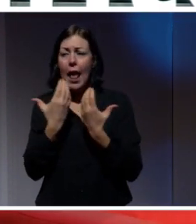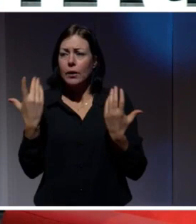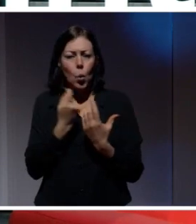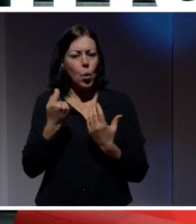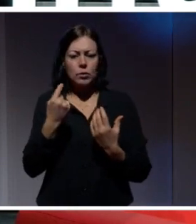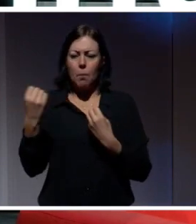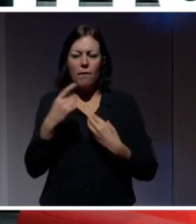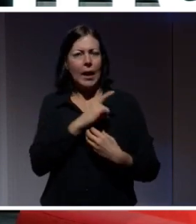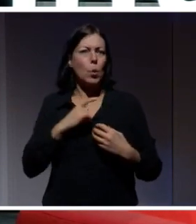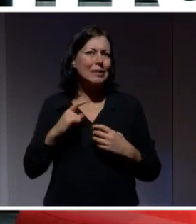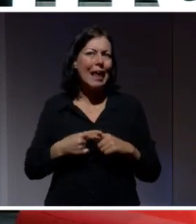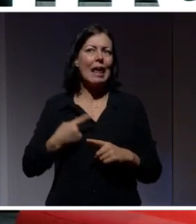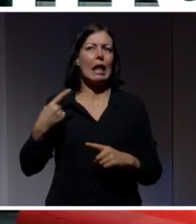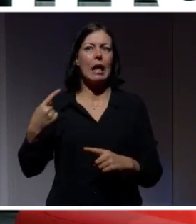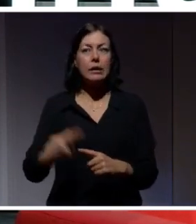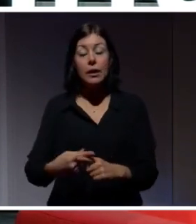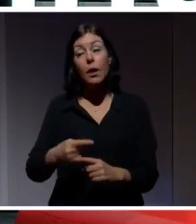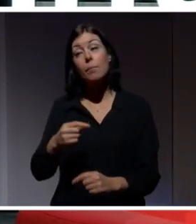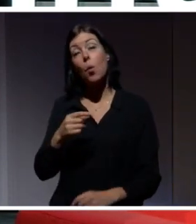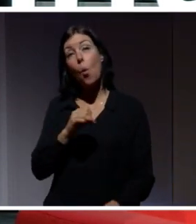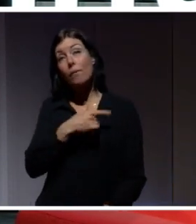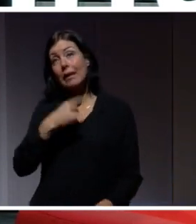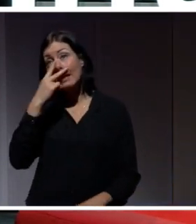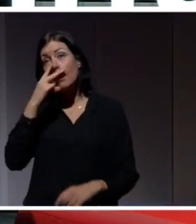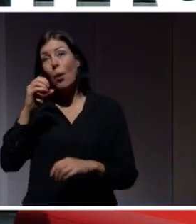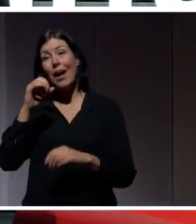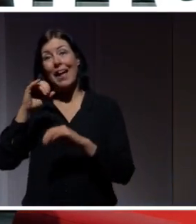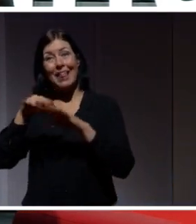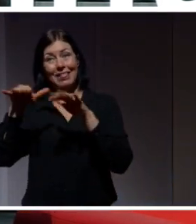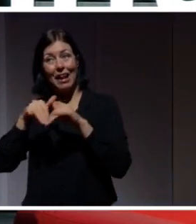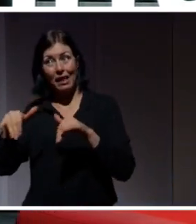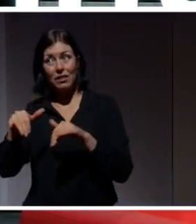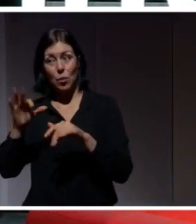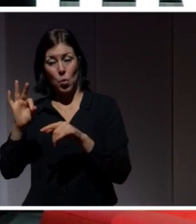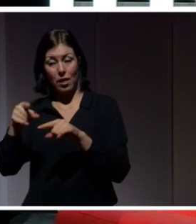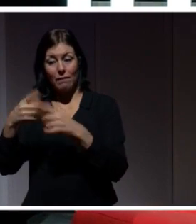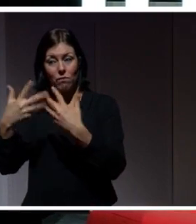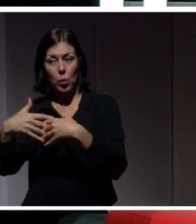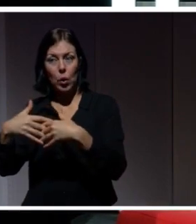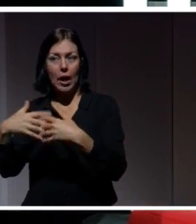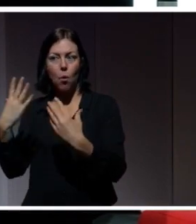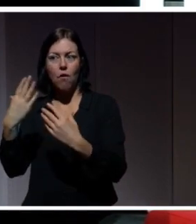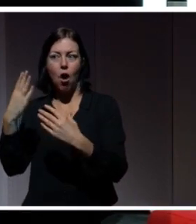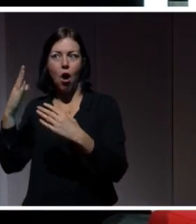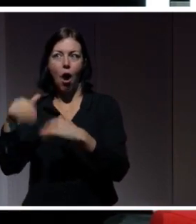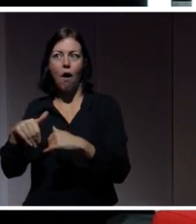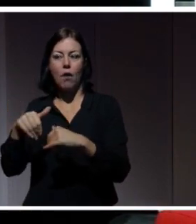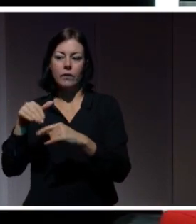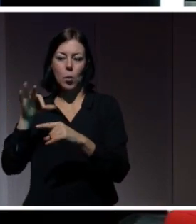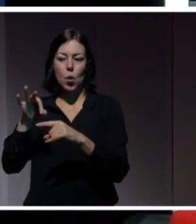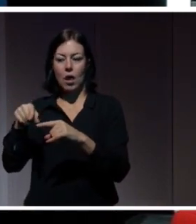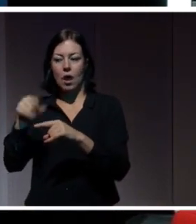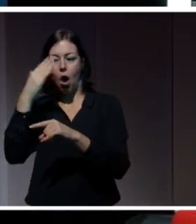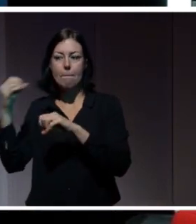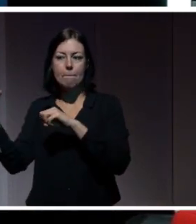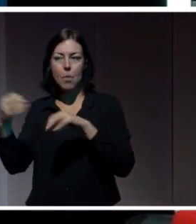tiden. Om vi då tittar på hur it funkar och vad it har medfört de senaste åren så har det skapat en alldeles fantastisk